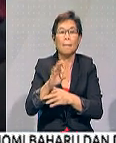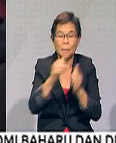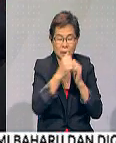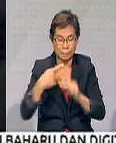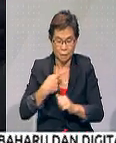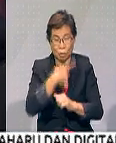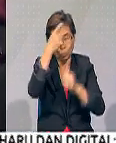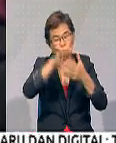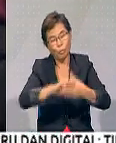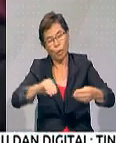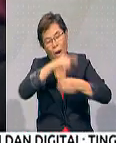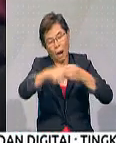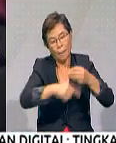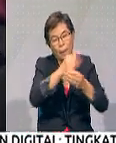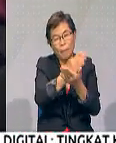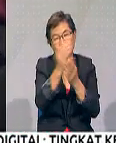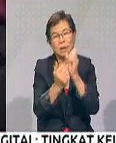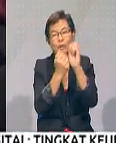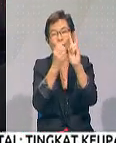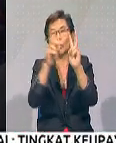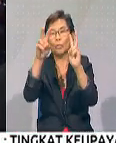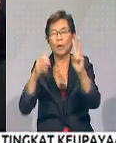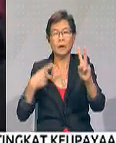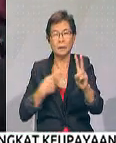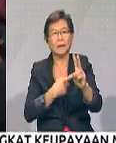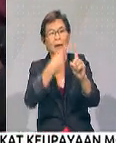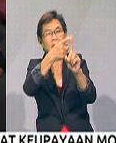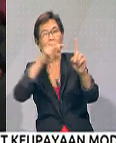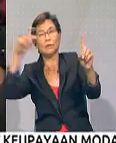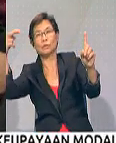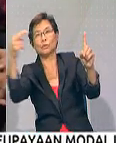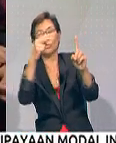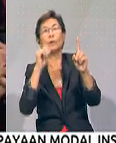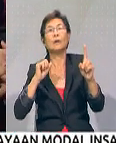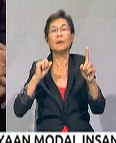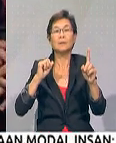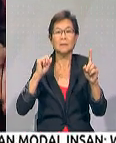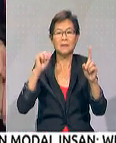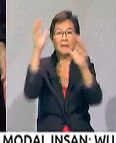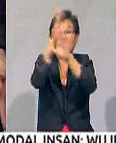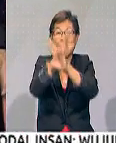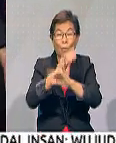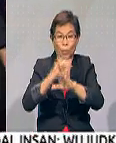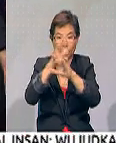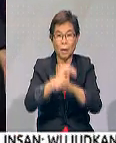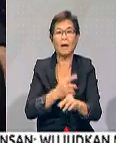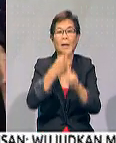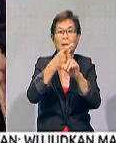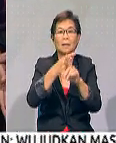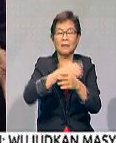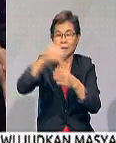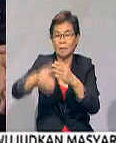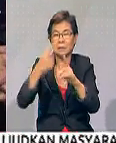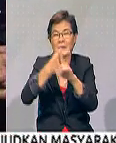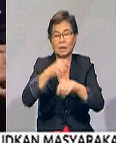untuk mengupas mengenai belanjawan 2020 dari sudut kita di negeri Sarawak, Bumi Kenyalang ini. Baik, itu sahaja daripada kami di studio HDRTM